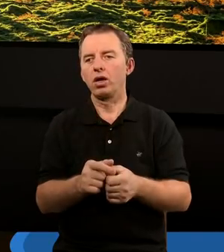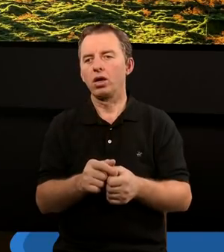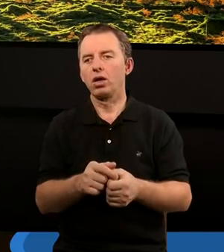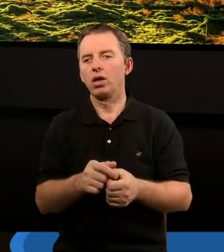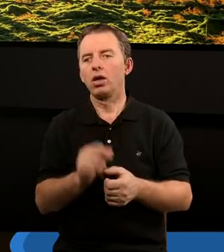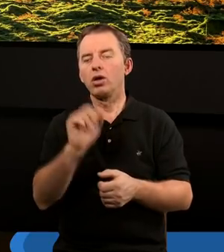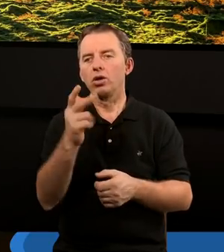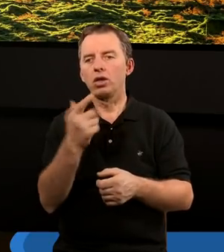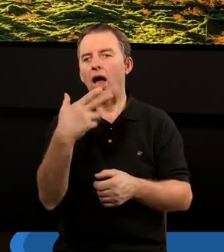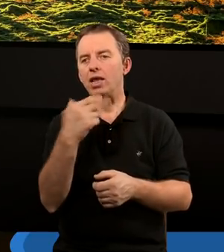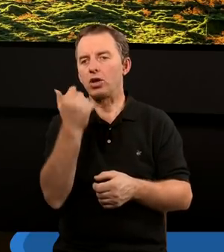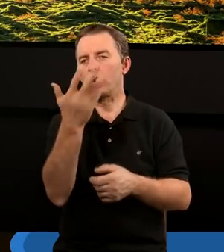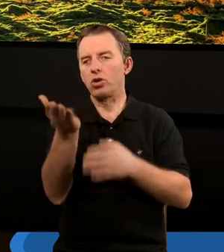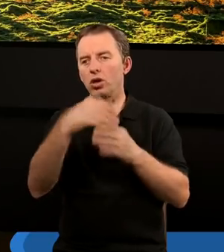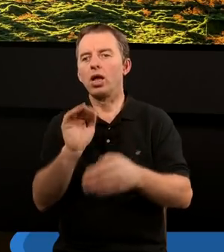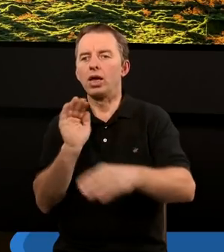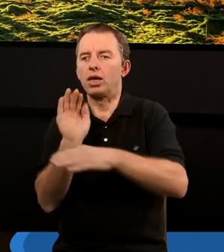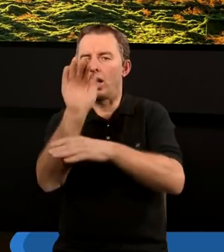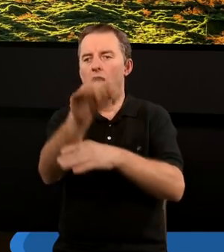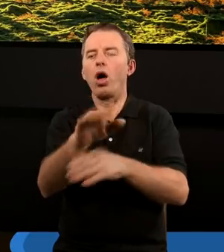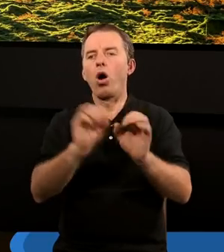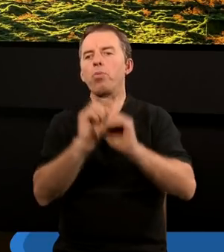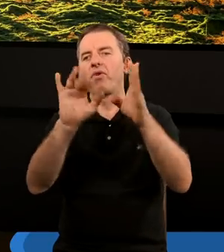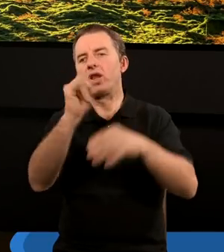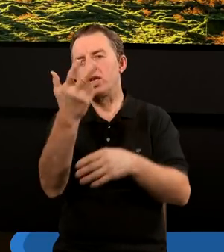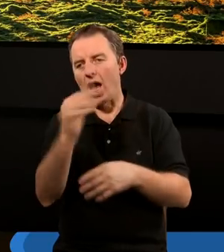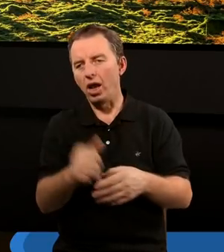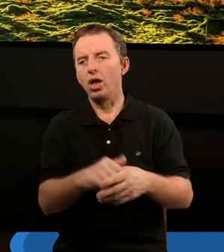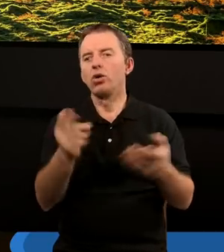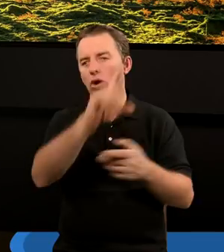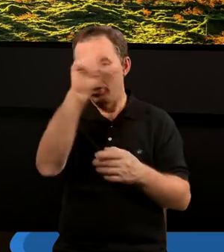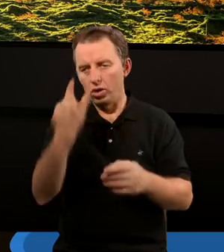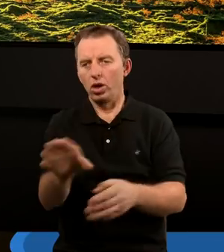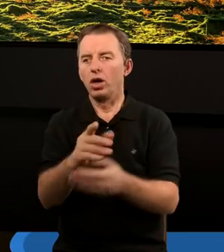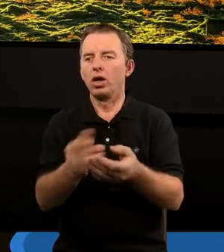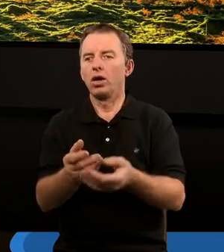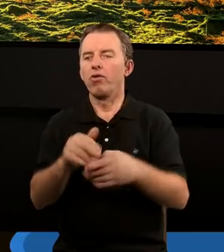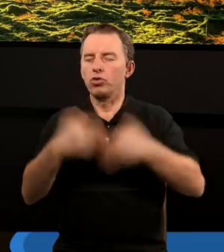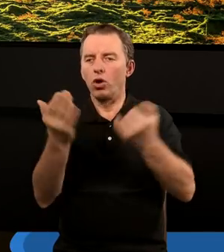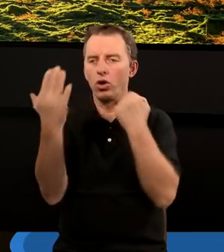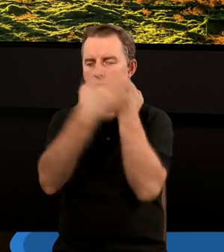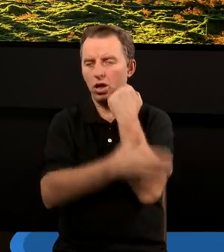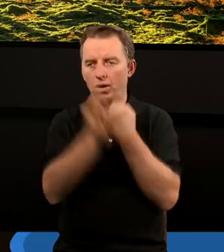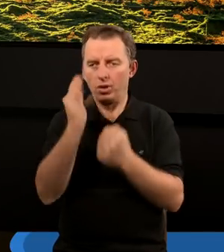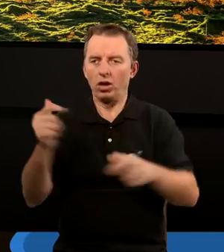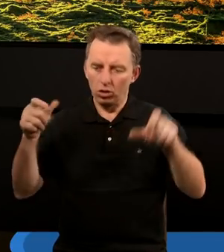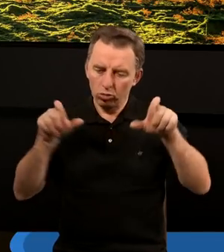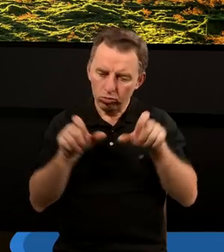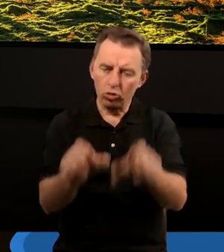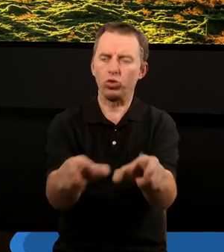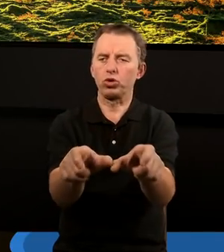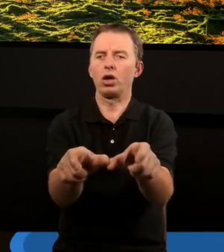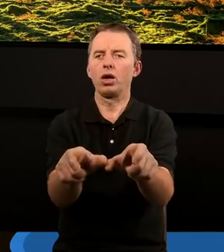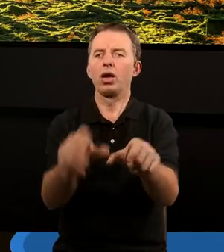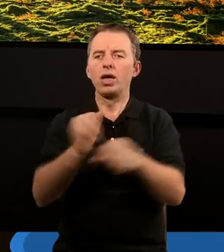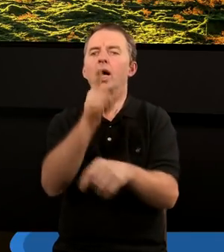Księga Daniela III rozdział. Albo zapowiedzi Księgi Apokalipsy, gdzie ludzkość dni ostatecznych będzie również zmuszana